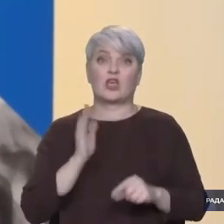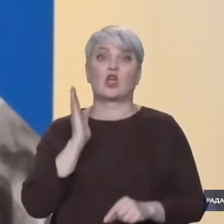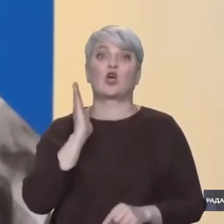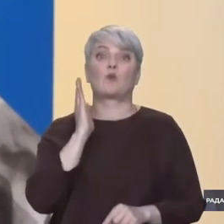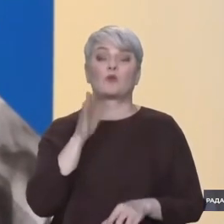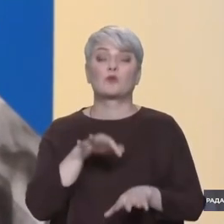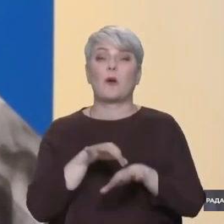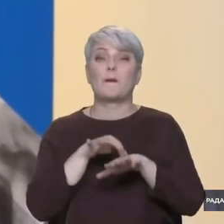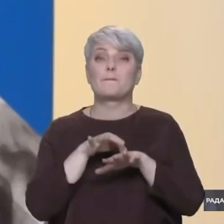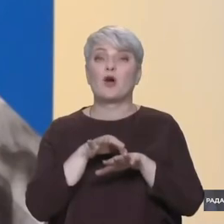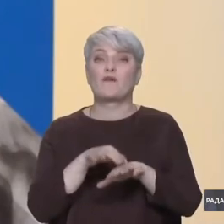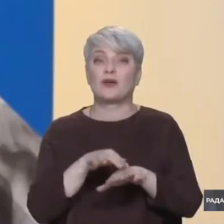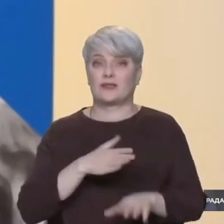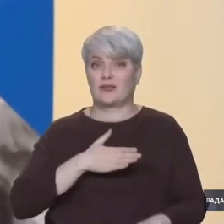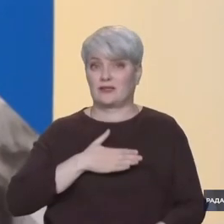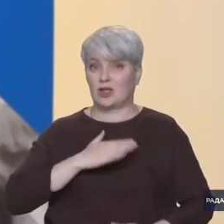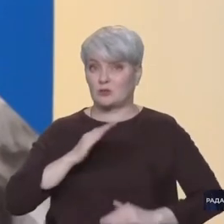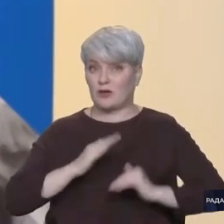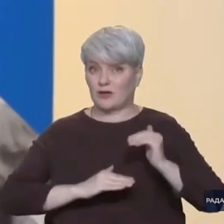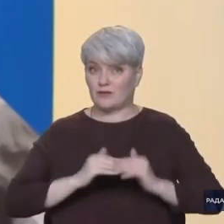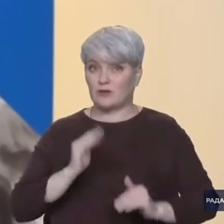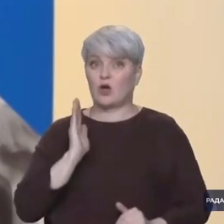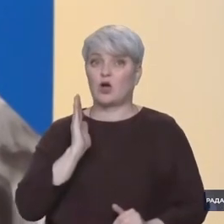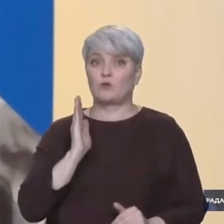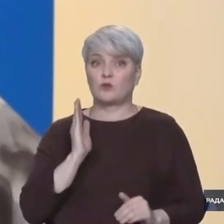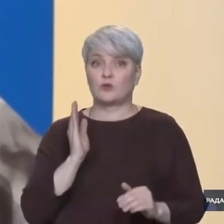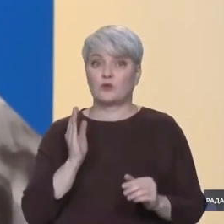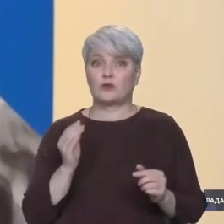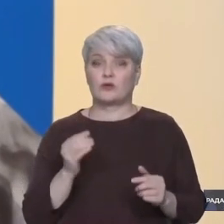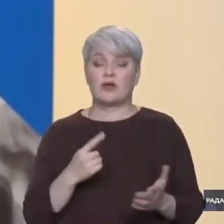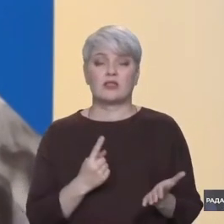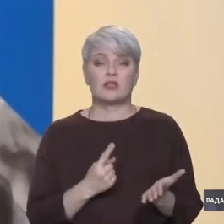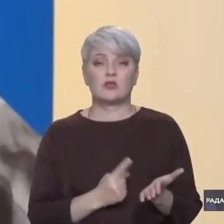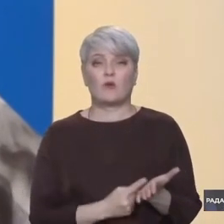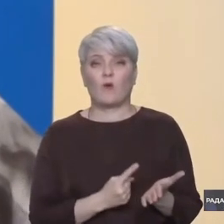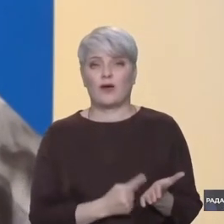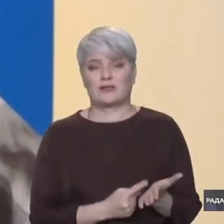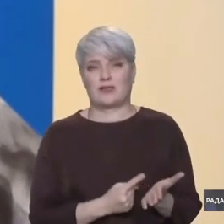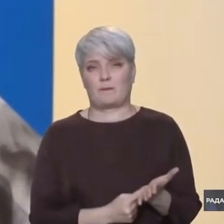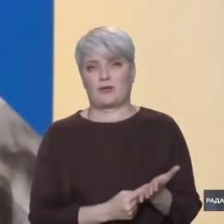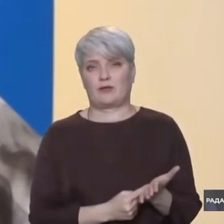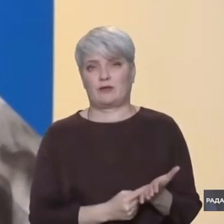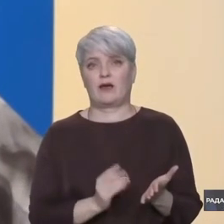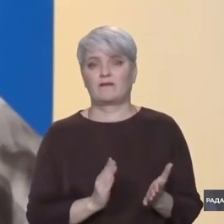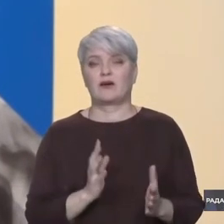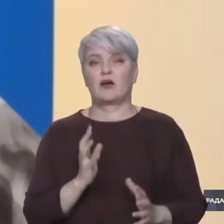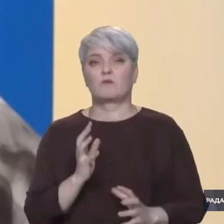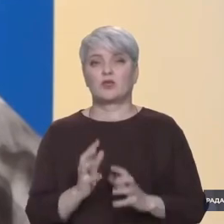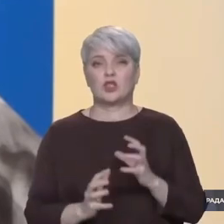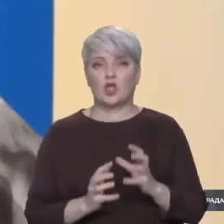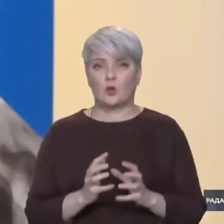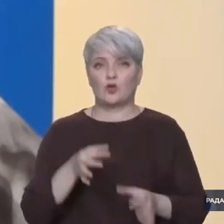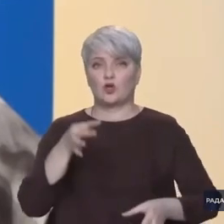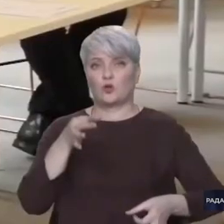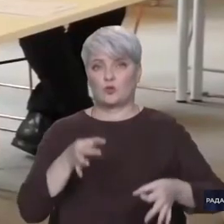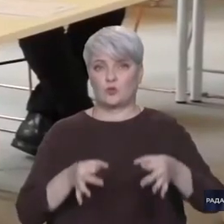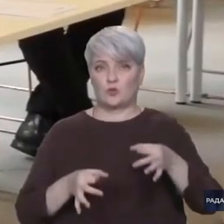фахівцями, будуть належними доказами у міжнародних судових інстанціях.